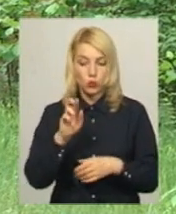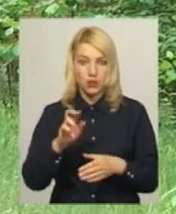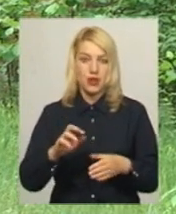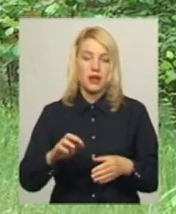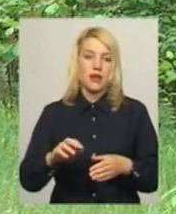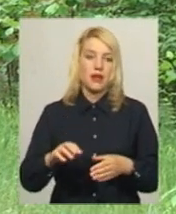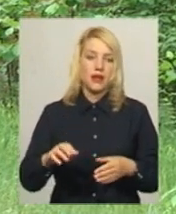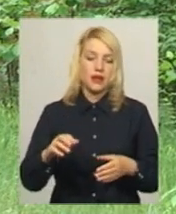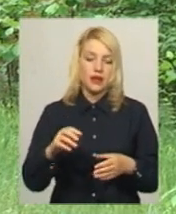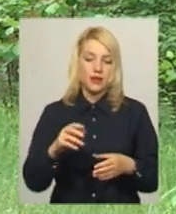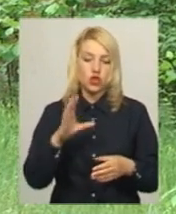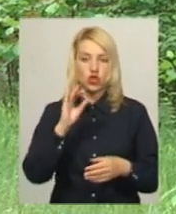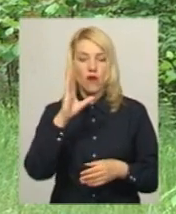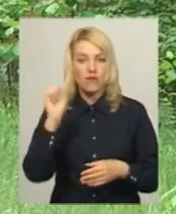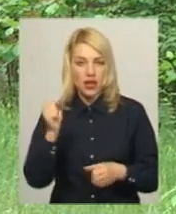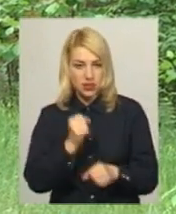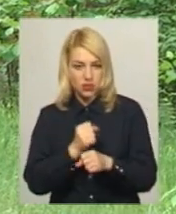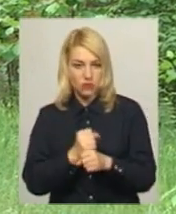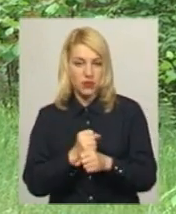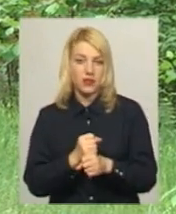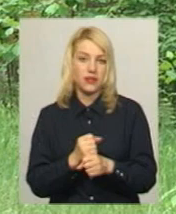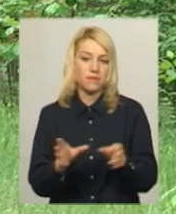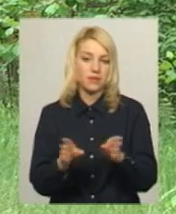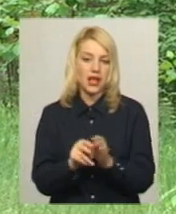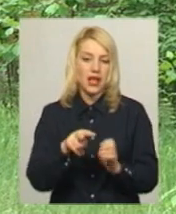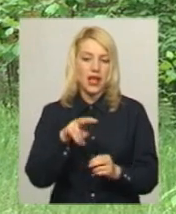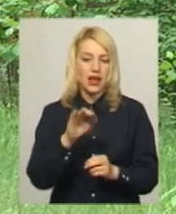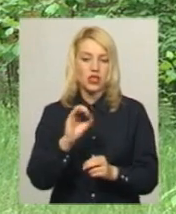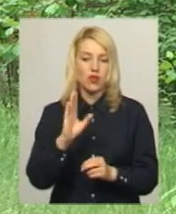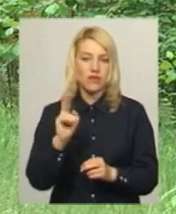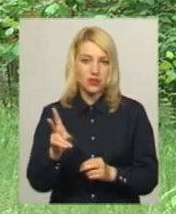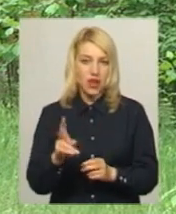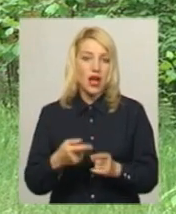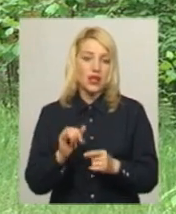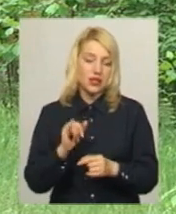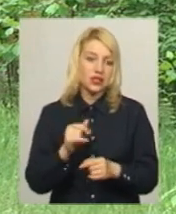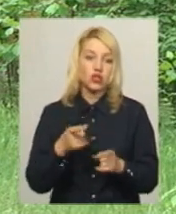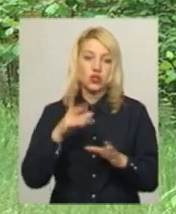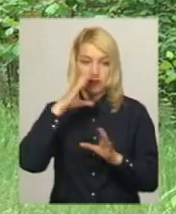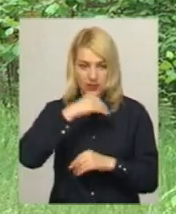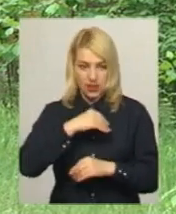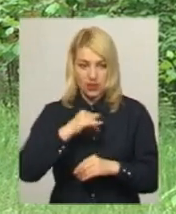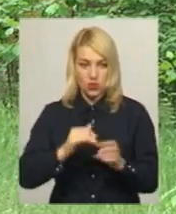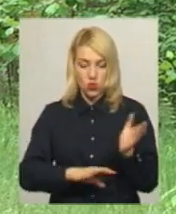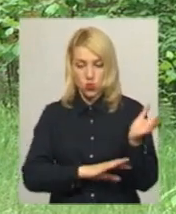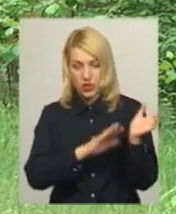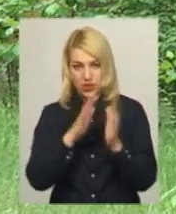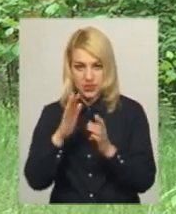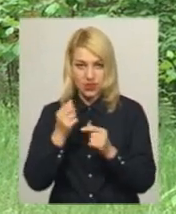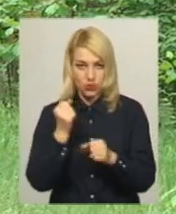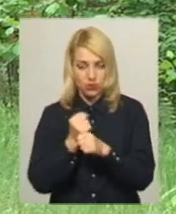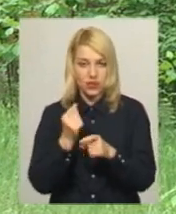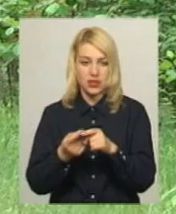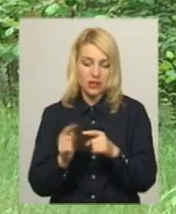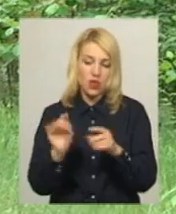сова з лісовиком. Це те, що в лісі, це буквально осіню того року